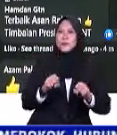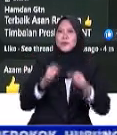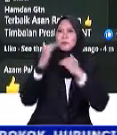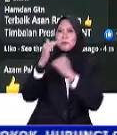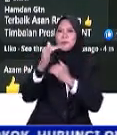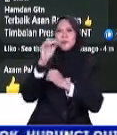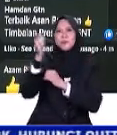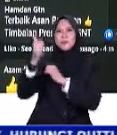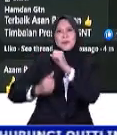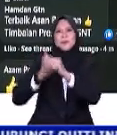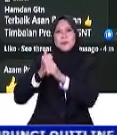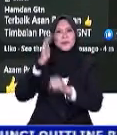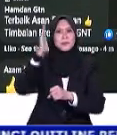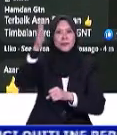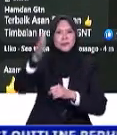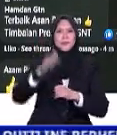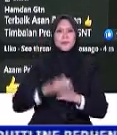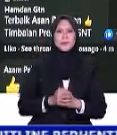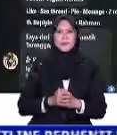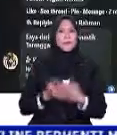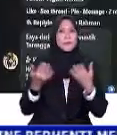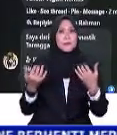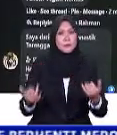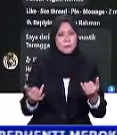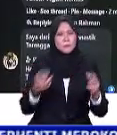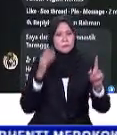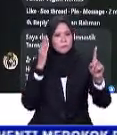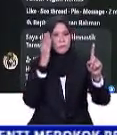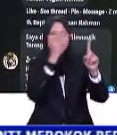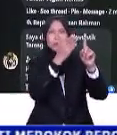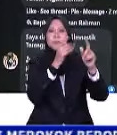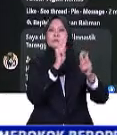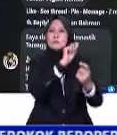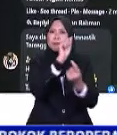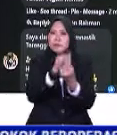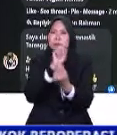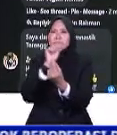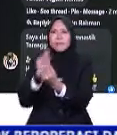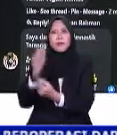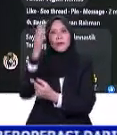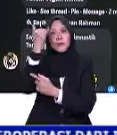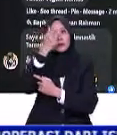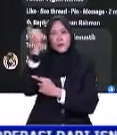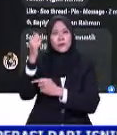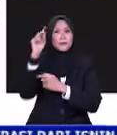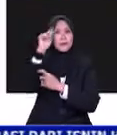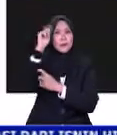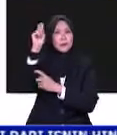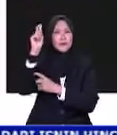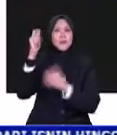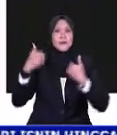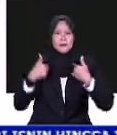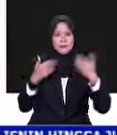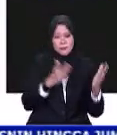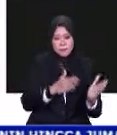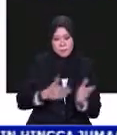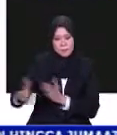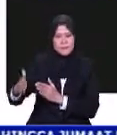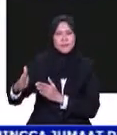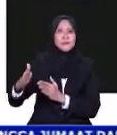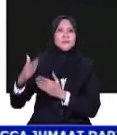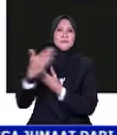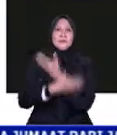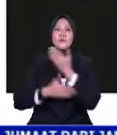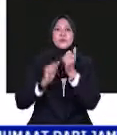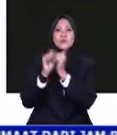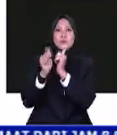tempoh 10 tahun akan datang. Perkembangan ini dilihat tepat pada waktunya memandangkan negeri tersebut mempunyai pelan Induk Pembangunan